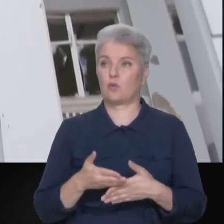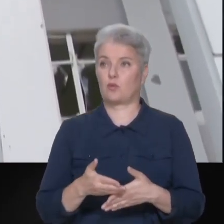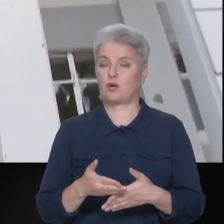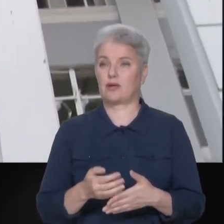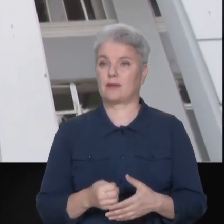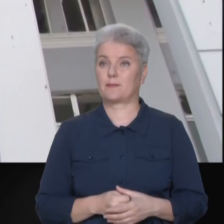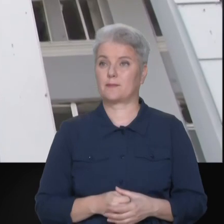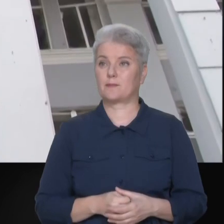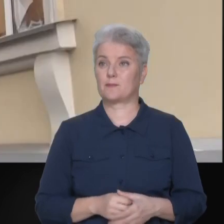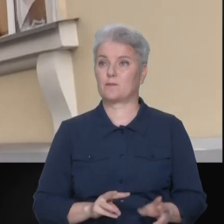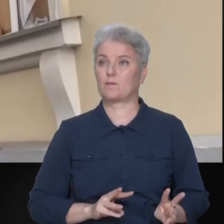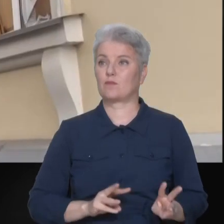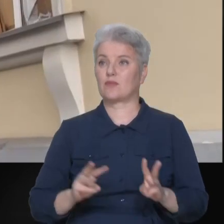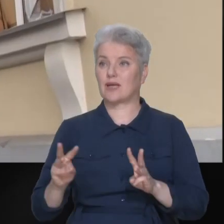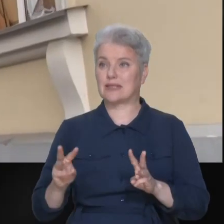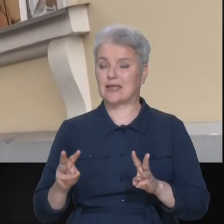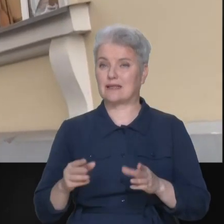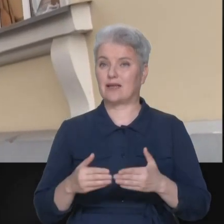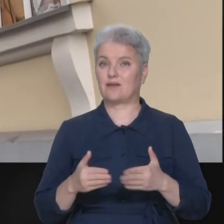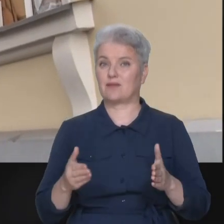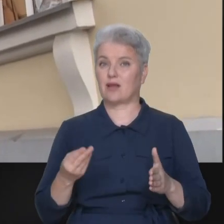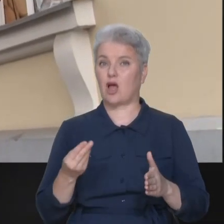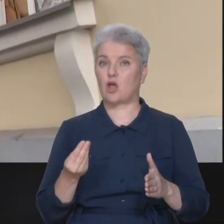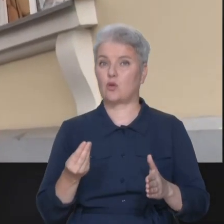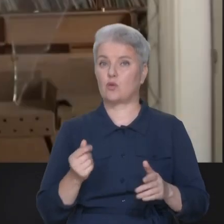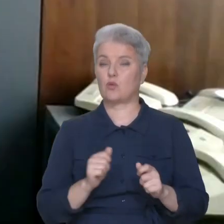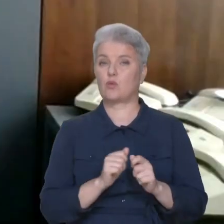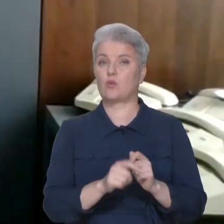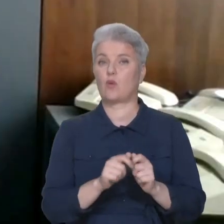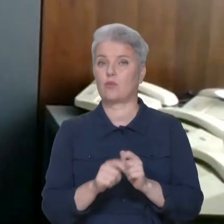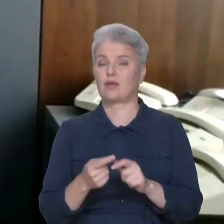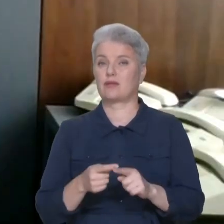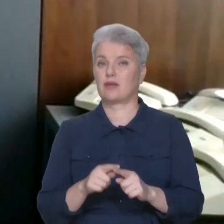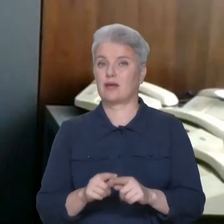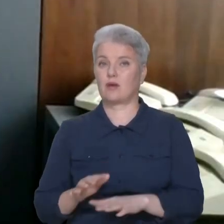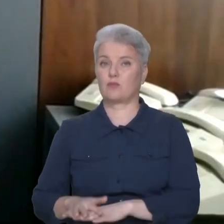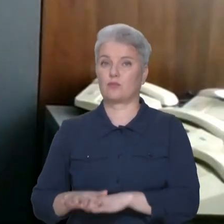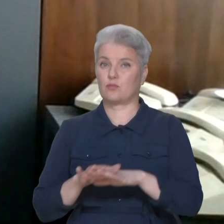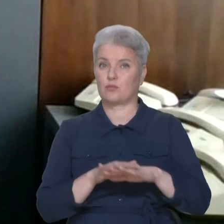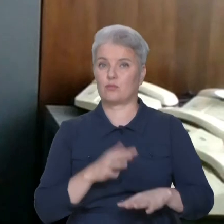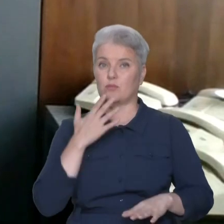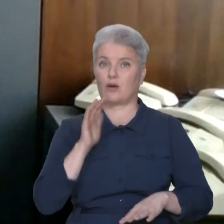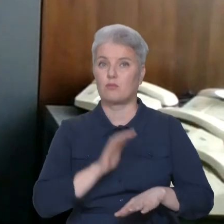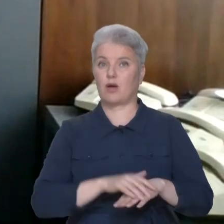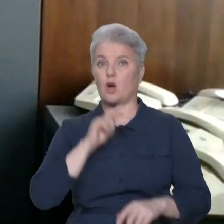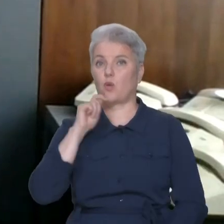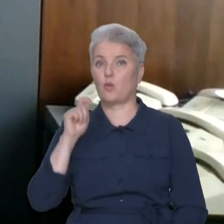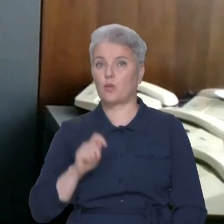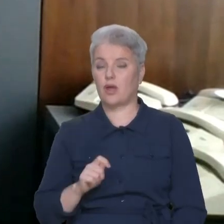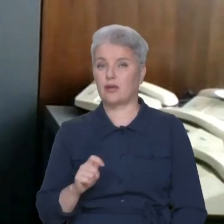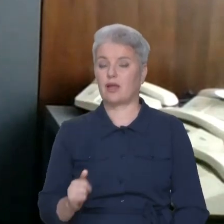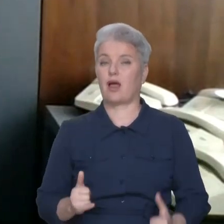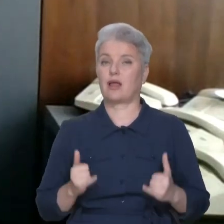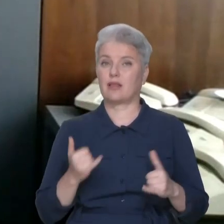На сайті, власне, відкритий донат, який надходить на рахунок Національного банку України, як для